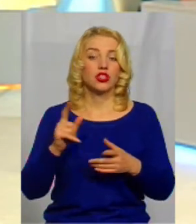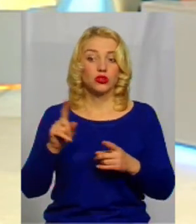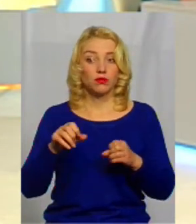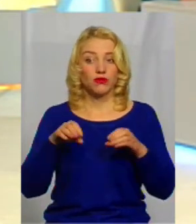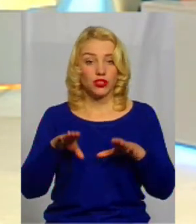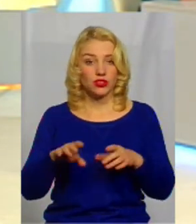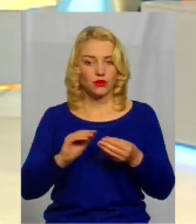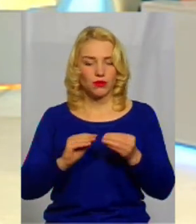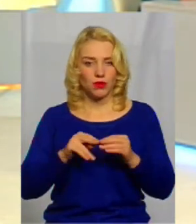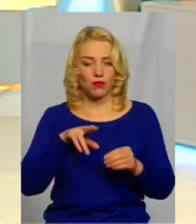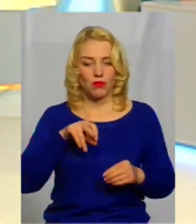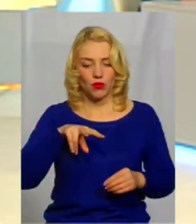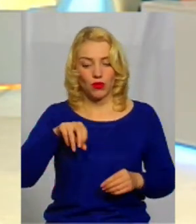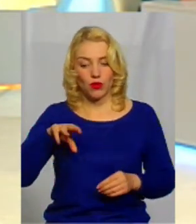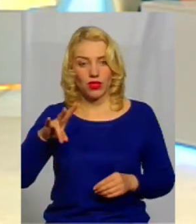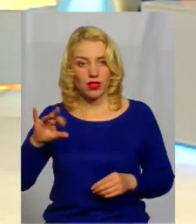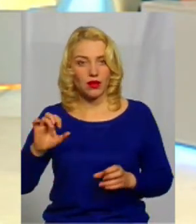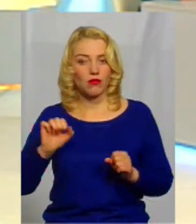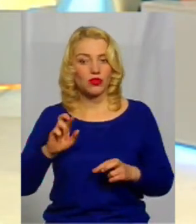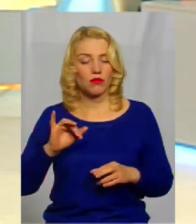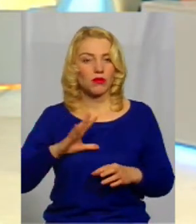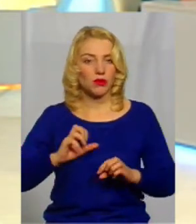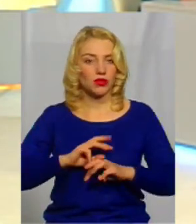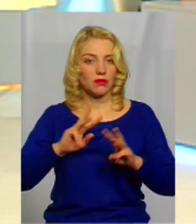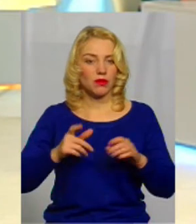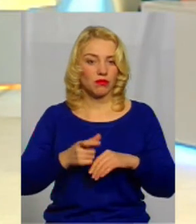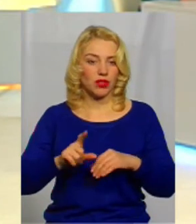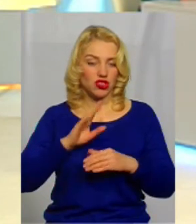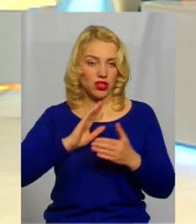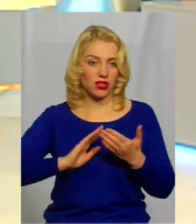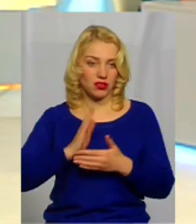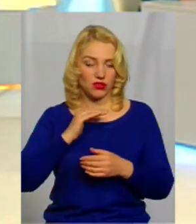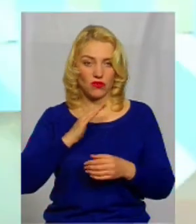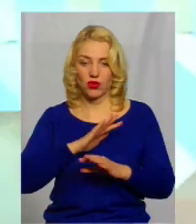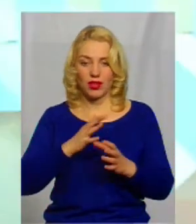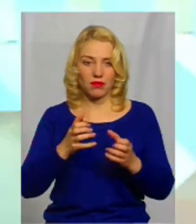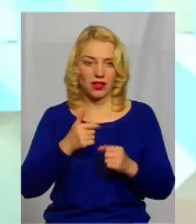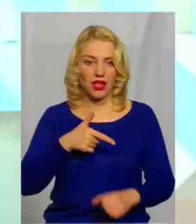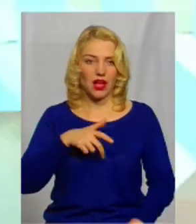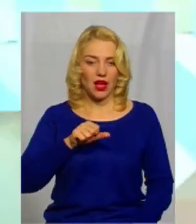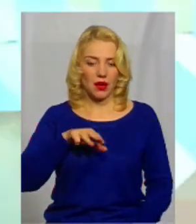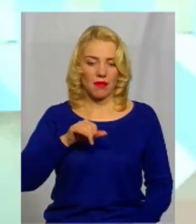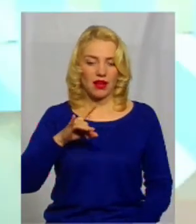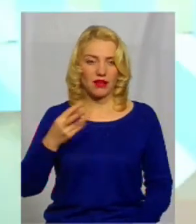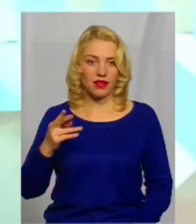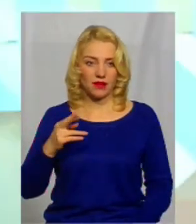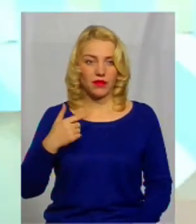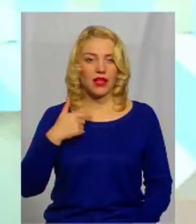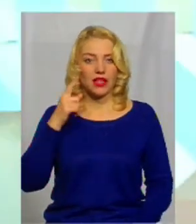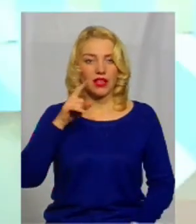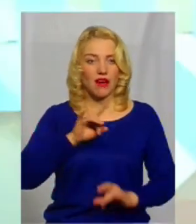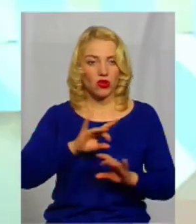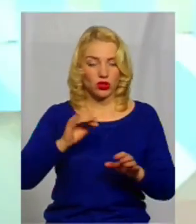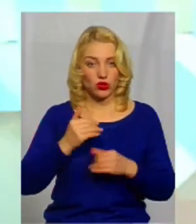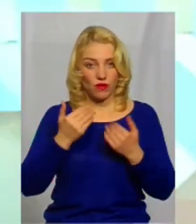допустимо, по полонному, можна було би забезпечити більш якісною водою. Не брати з гамарні. Та в гамарні там, я вам раз скажу,